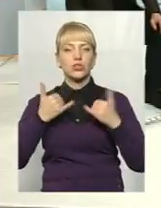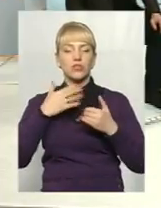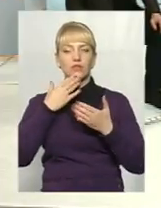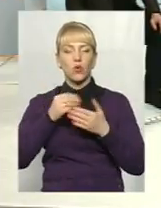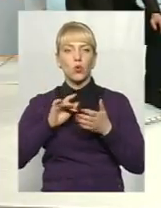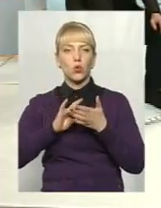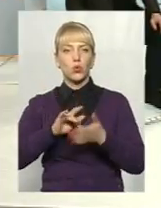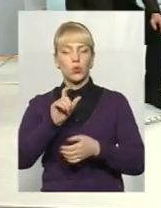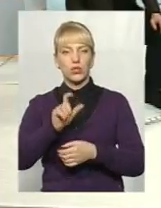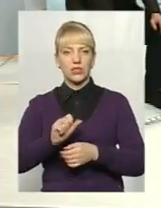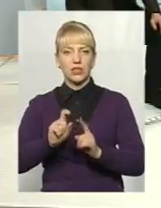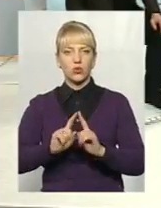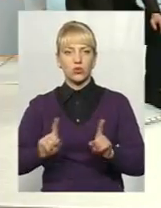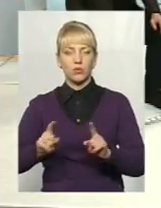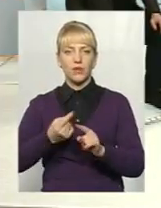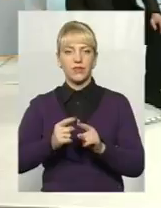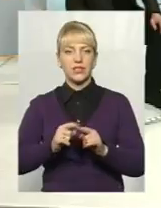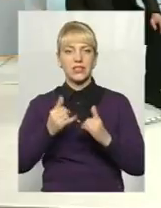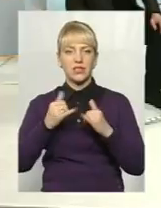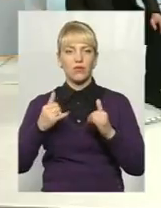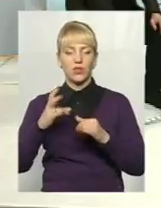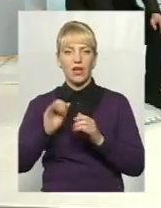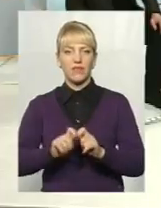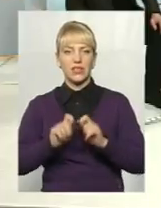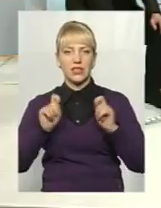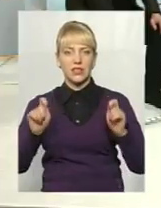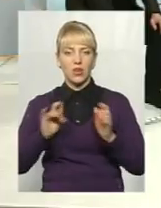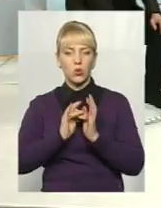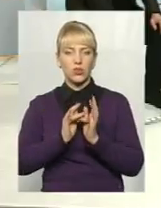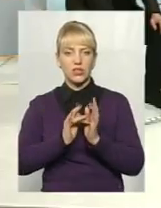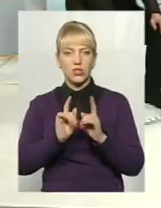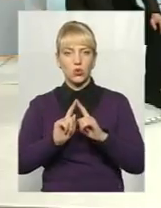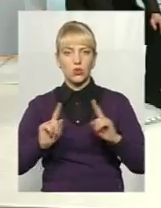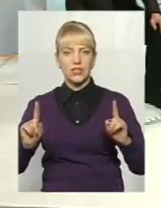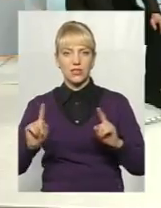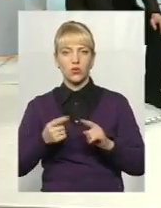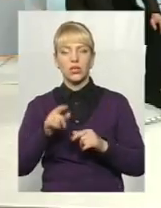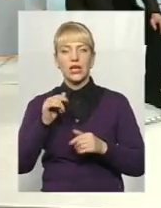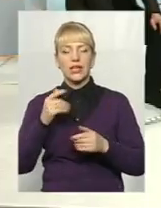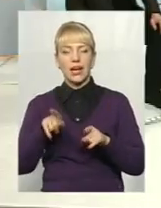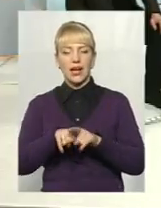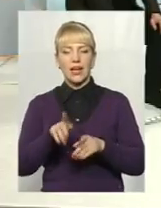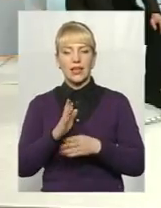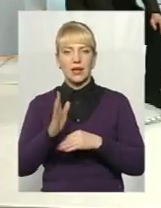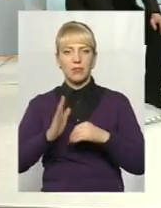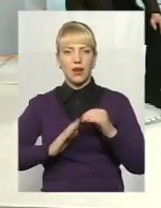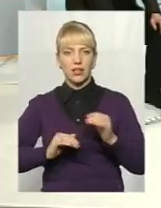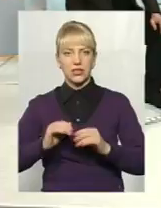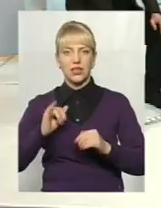туриста, і особливо він дивує на відкриття туристичного сезону, вже така практика є. І цього року був